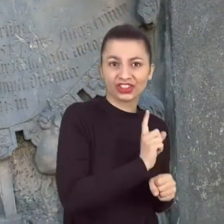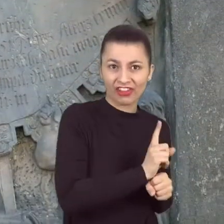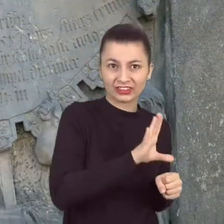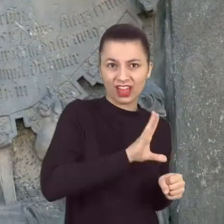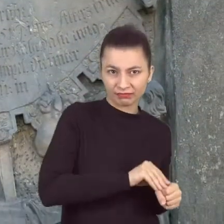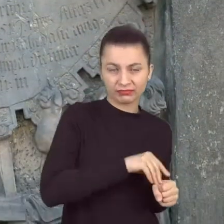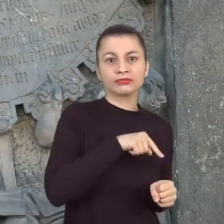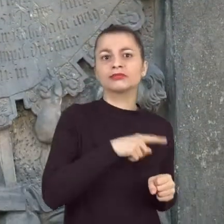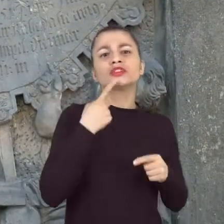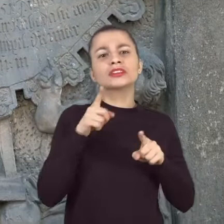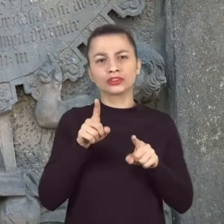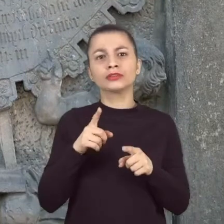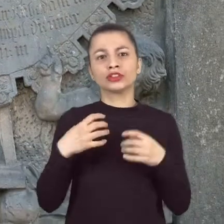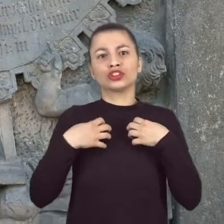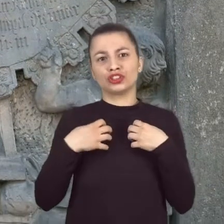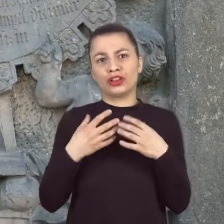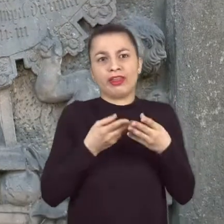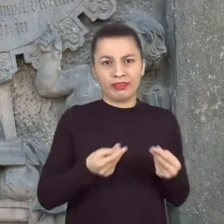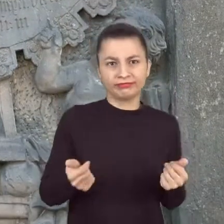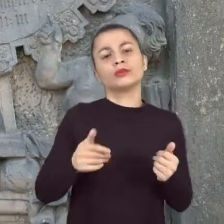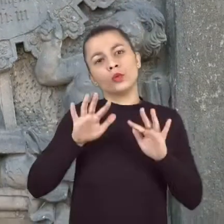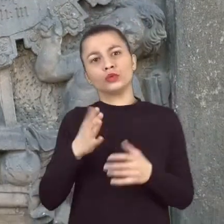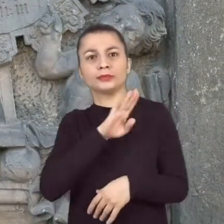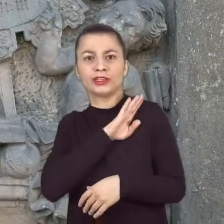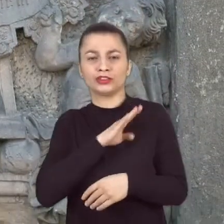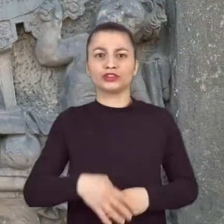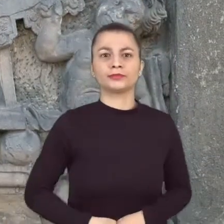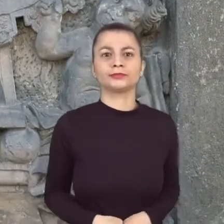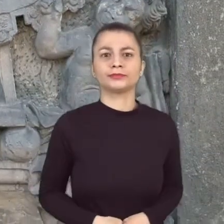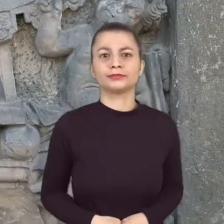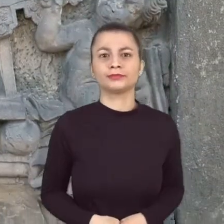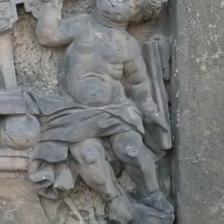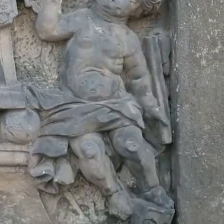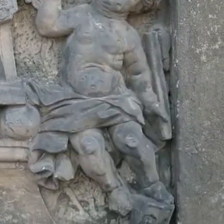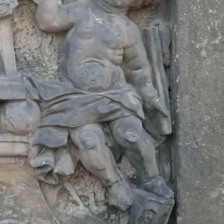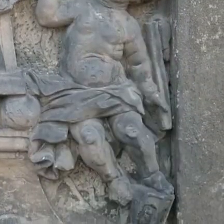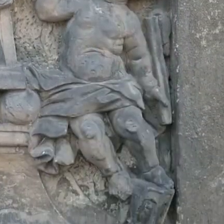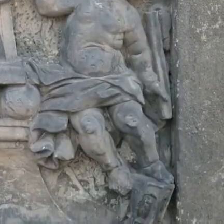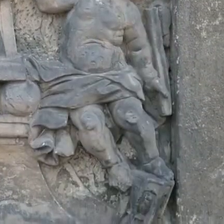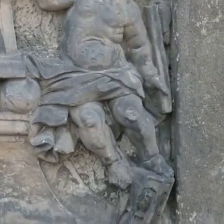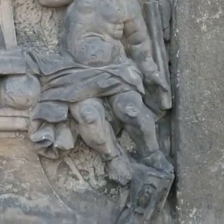dymiącą świecę. Taka świeca symbolizuje zgasłe życie, czyli śmierć.